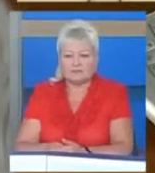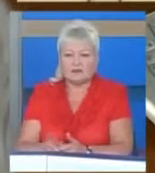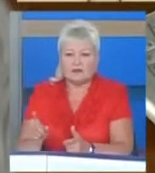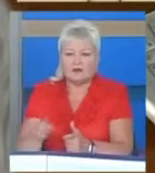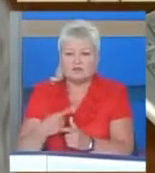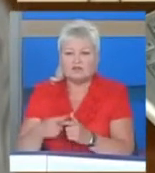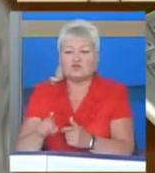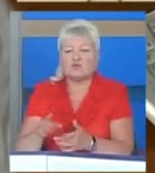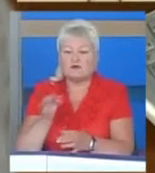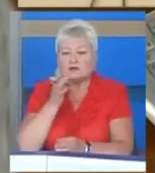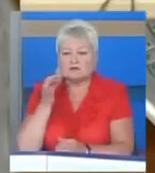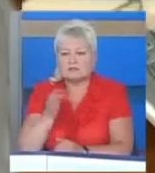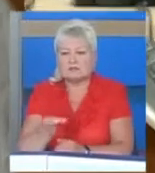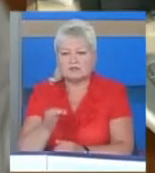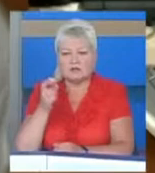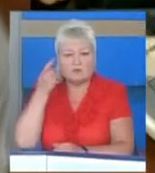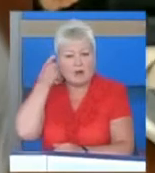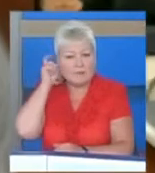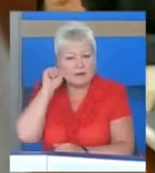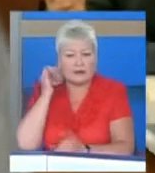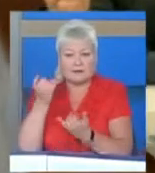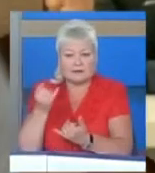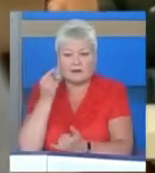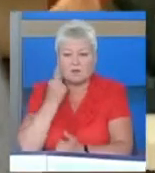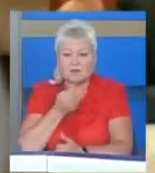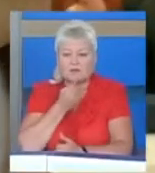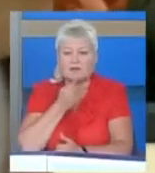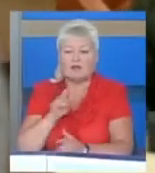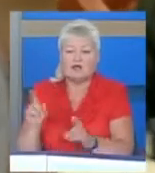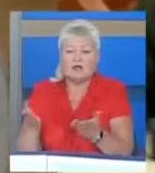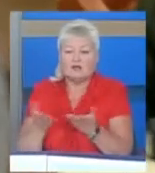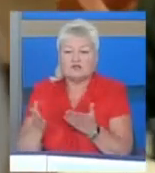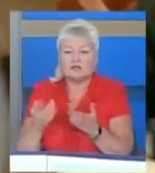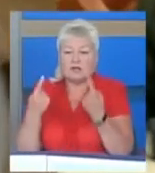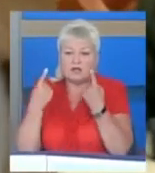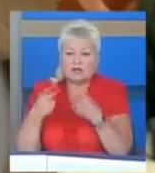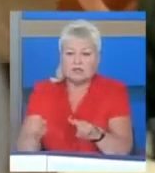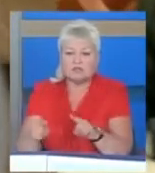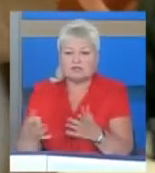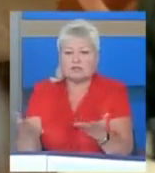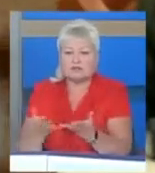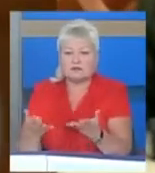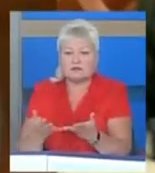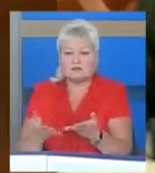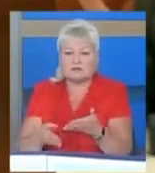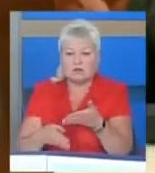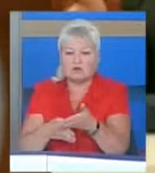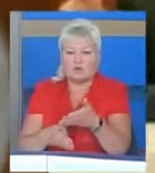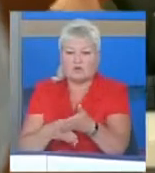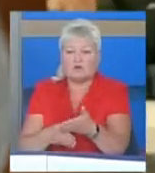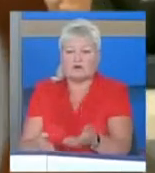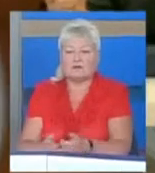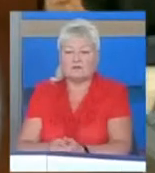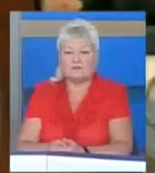скажімо, пуховий апарат, чи якісь інші допоміжні заходи, які дають